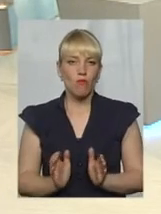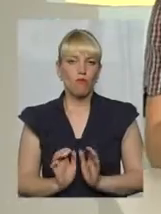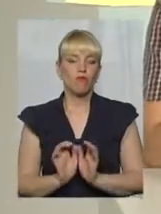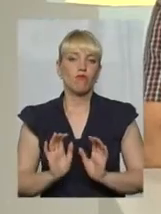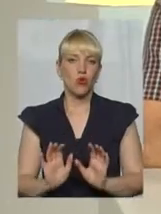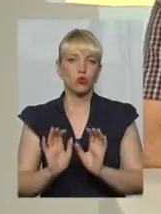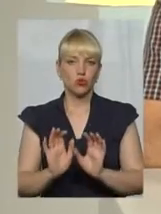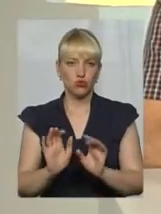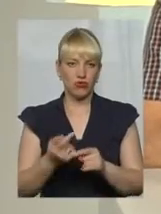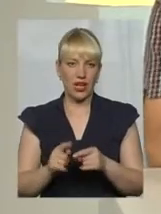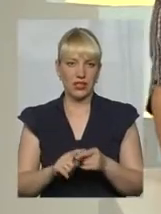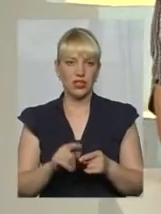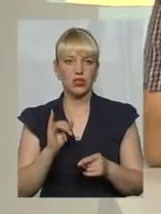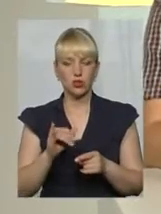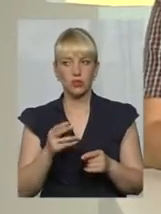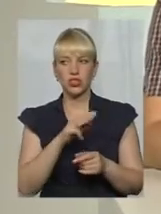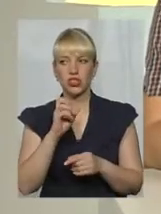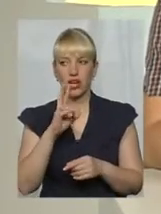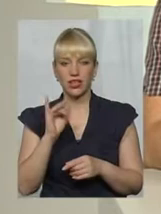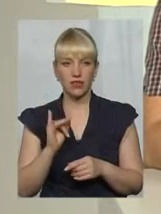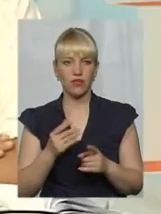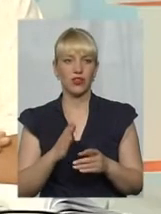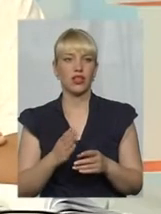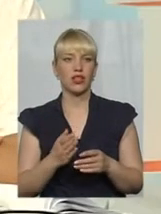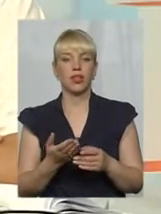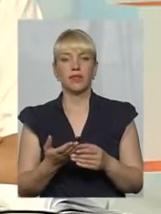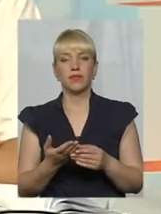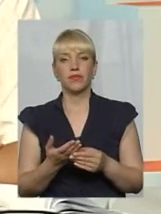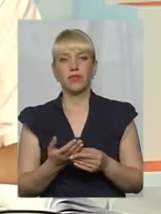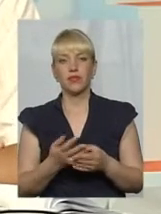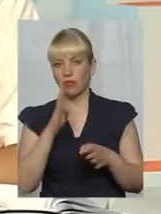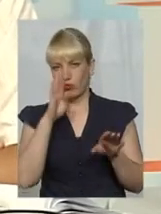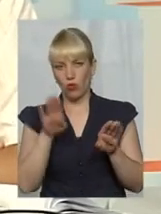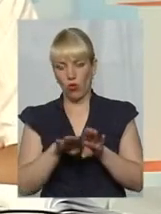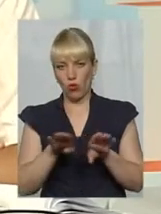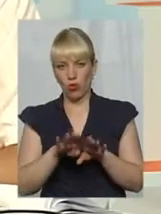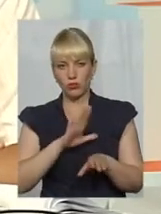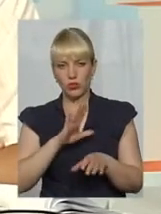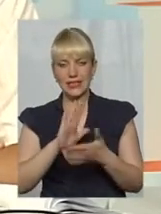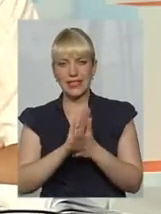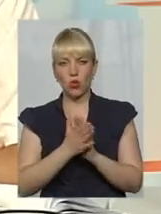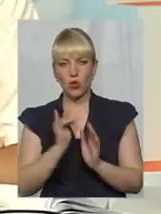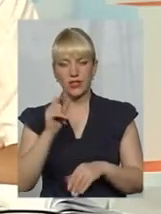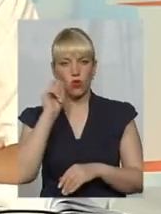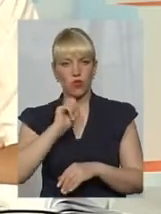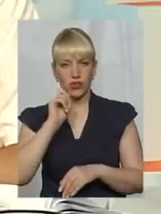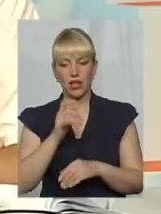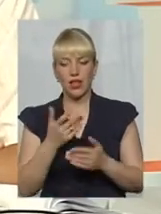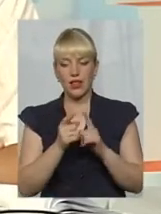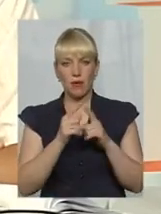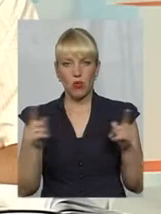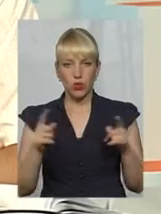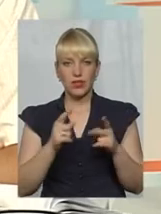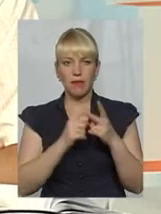тобто ЖЕКи, щоб вони... Схожою ситуацією пішли у Вінниці. У Вінниці напротязі вже півтора